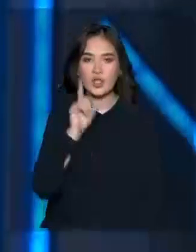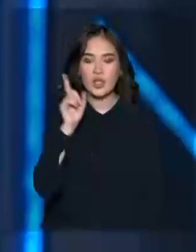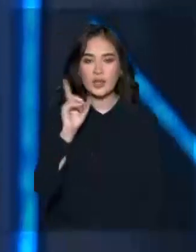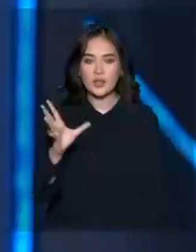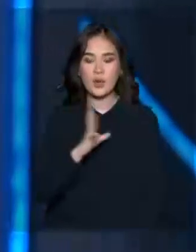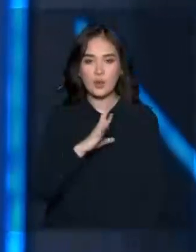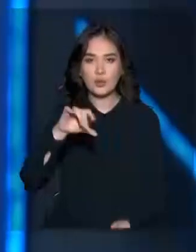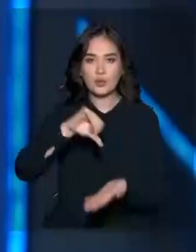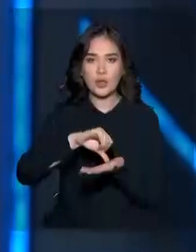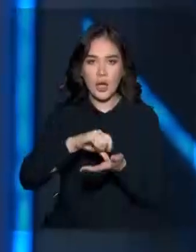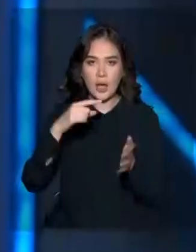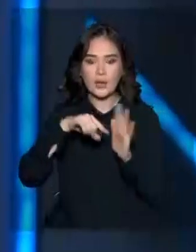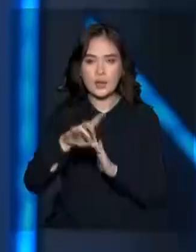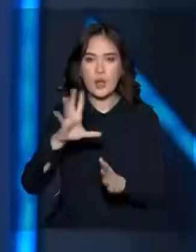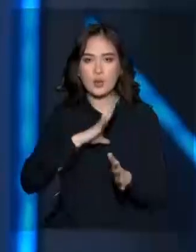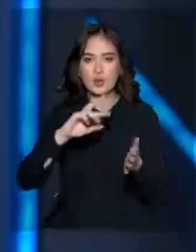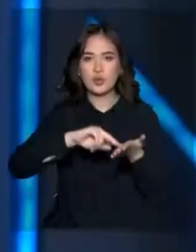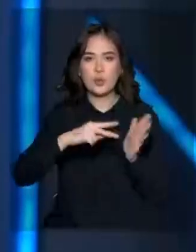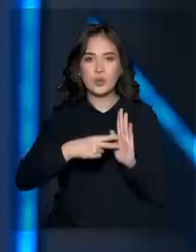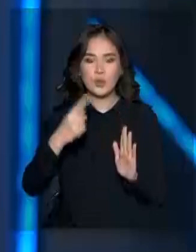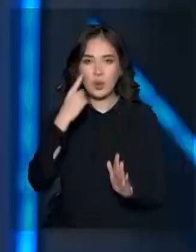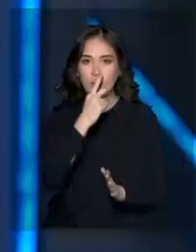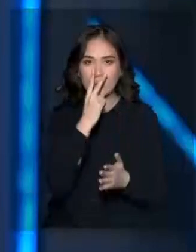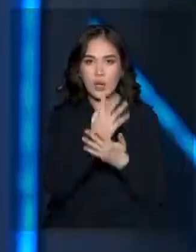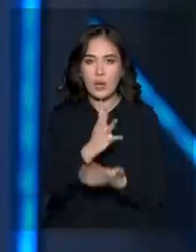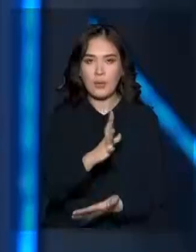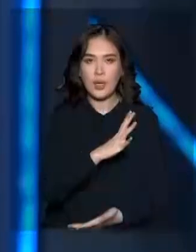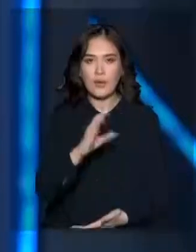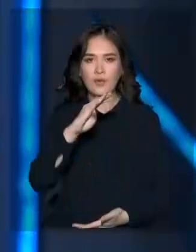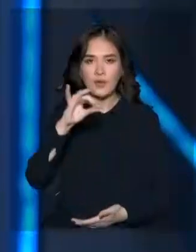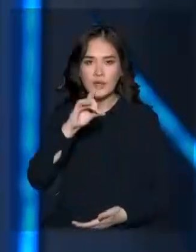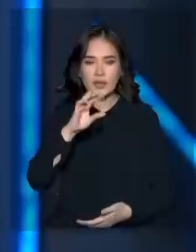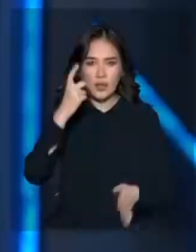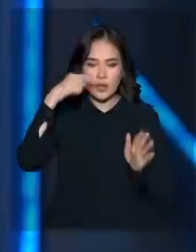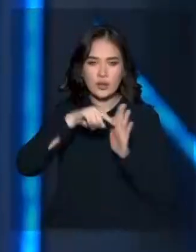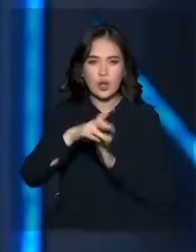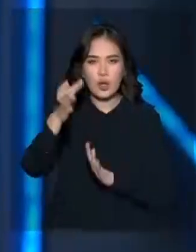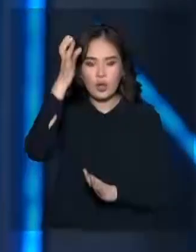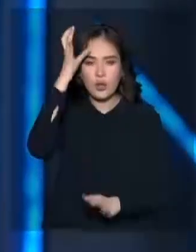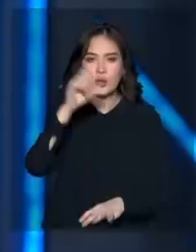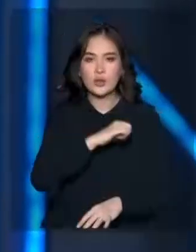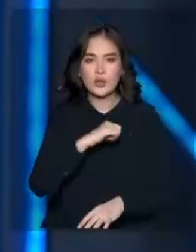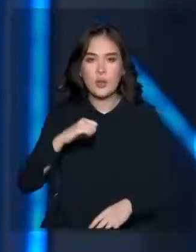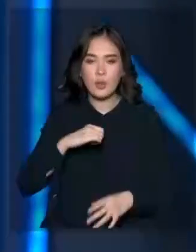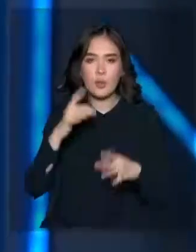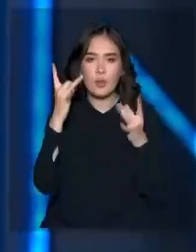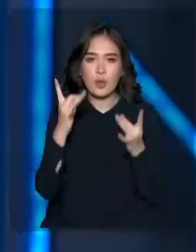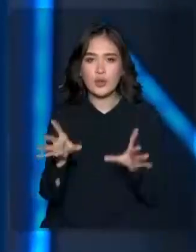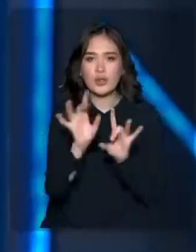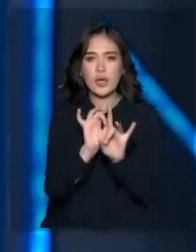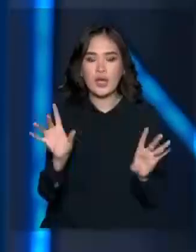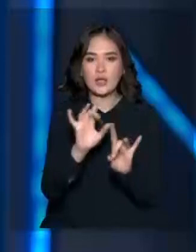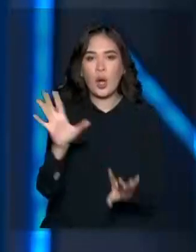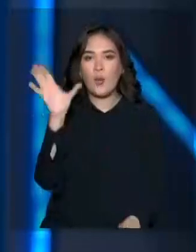өміткерлердің қарасында ерекше жобасымен көзгөтісті. Ол астрофизиканың күрделі ұғымдарын қарапайым тілмен жеткізуге